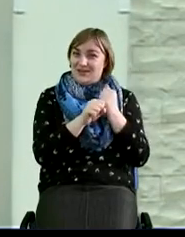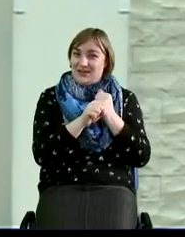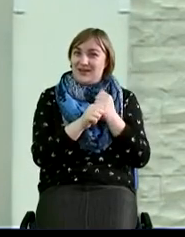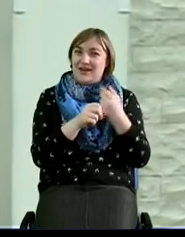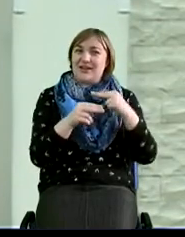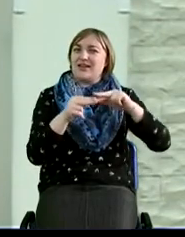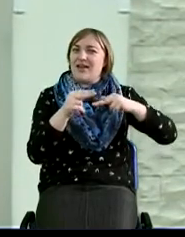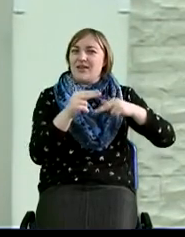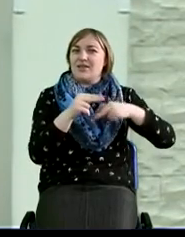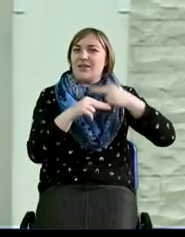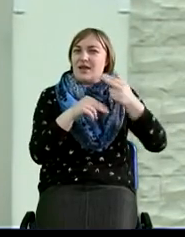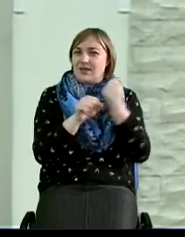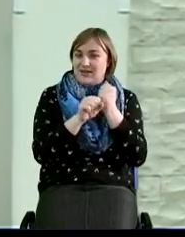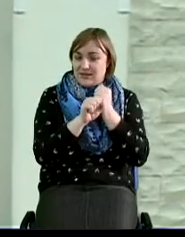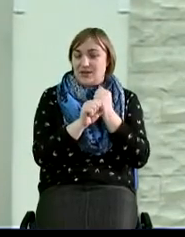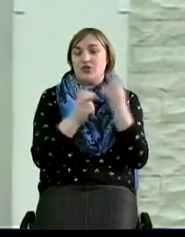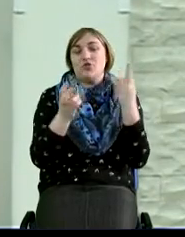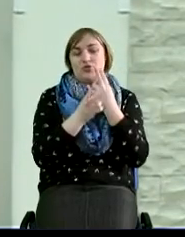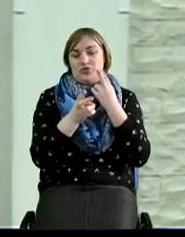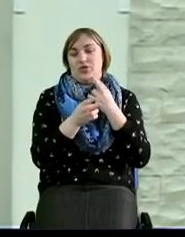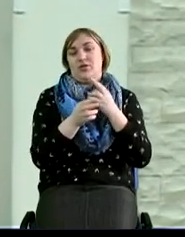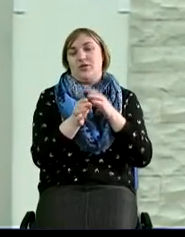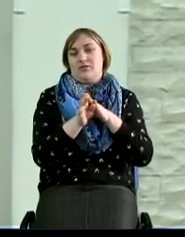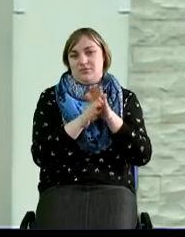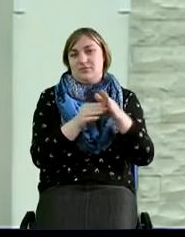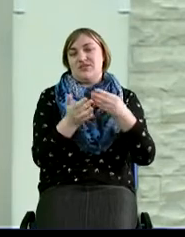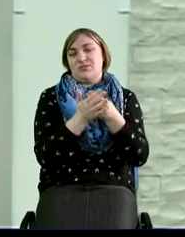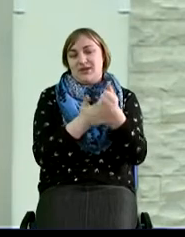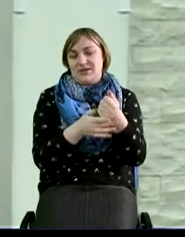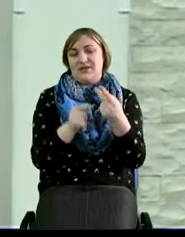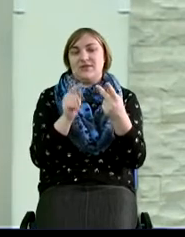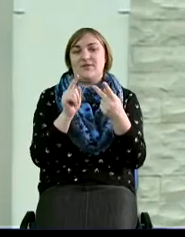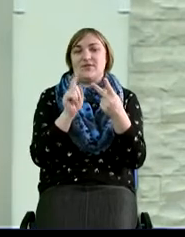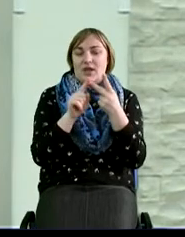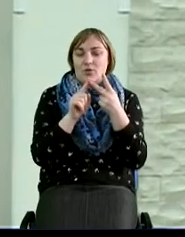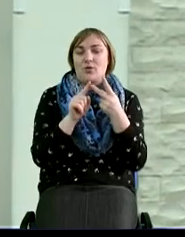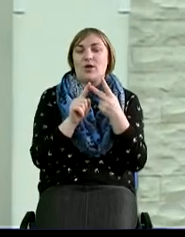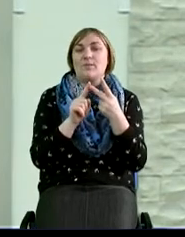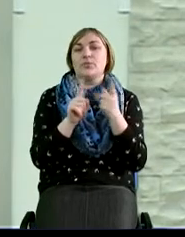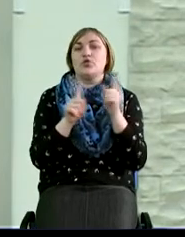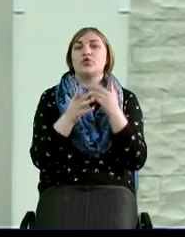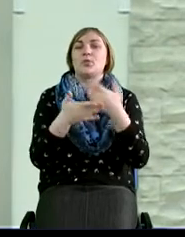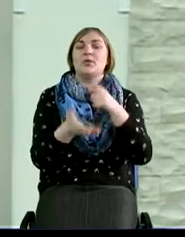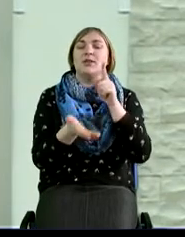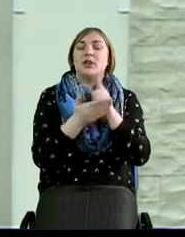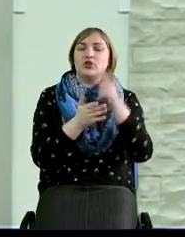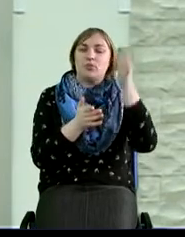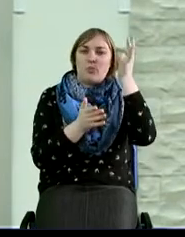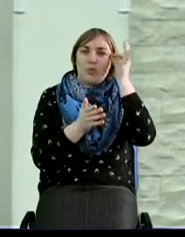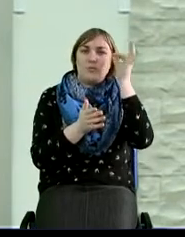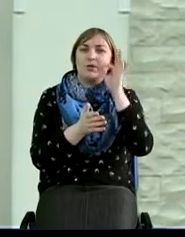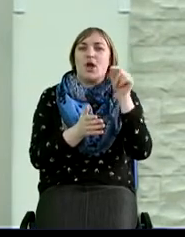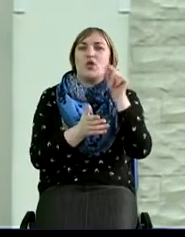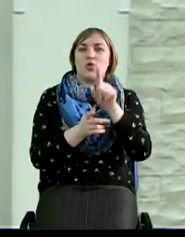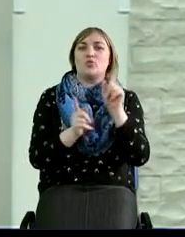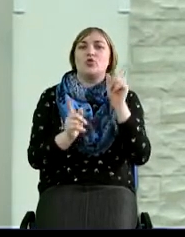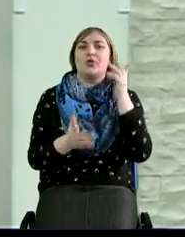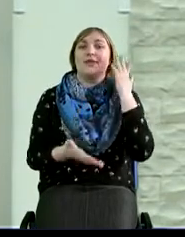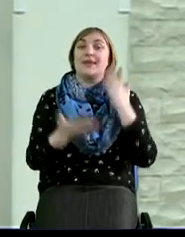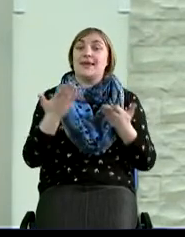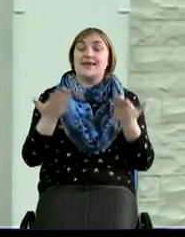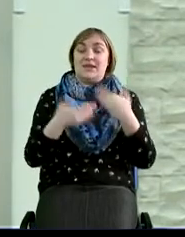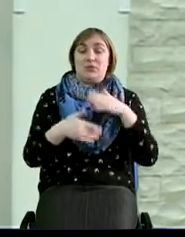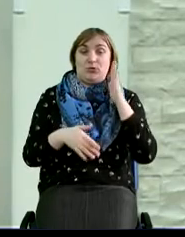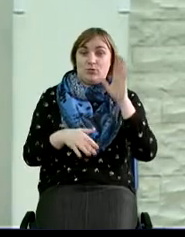которые мы совершили в своей жизни. Второе, что мы должны помнить о том, что если мы